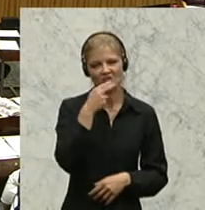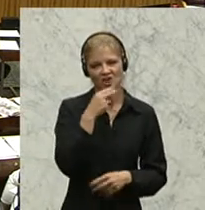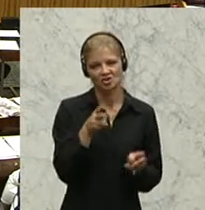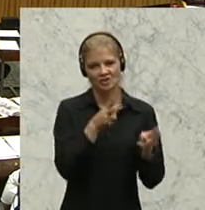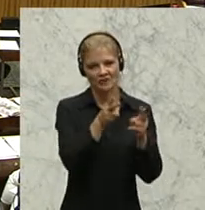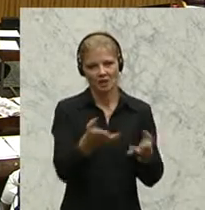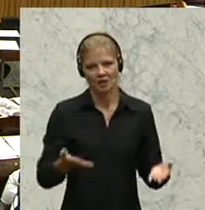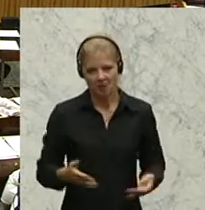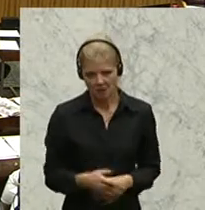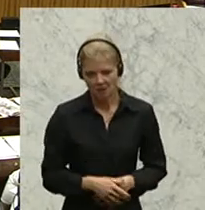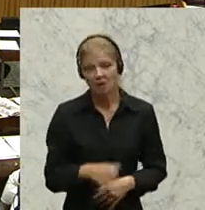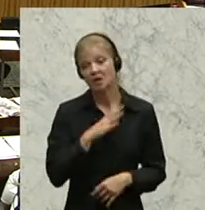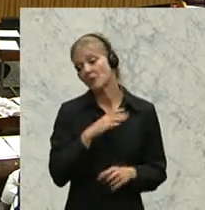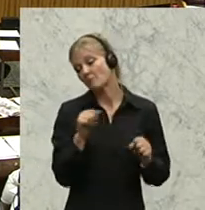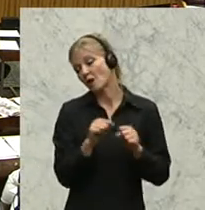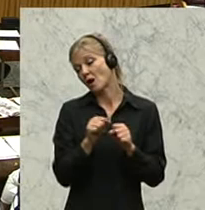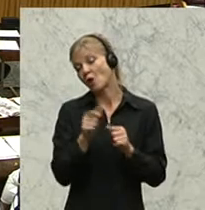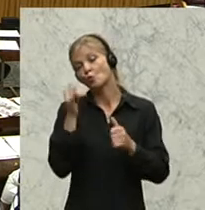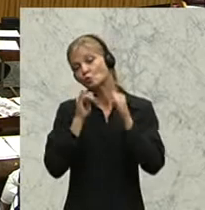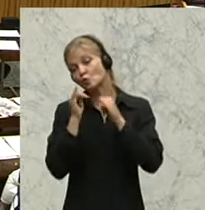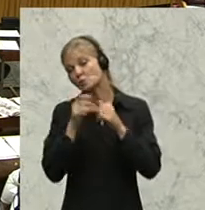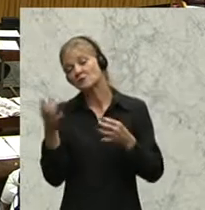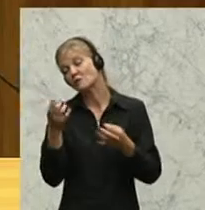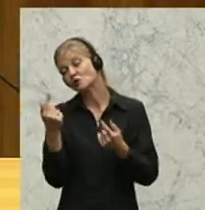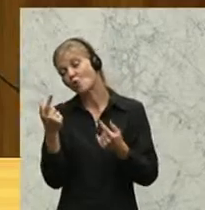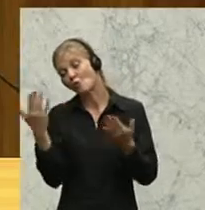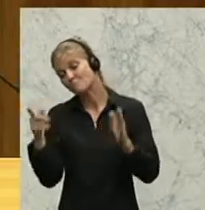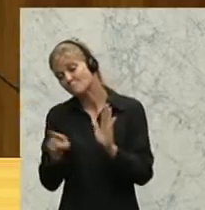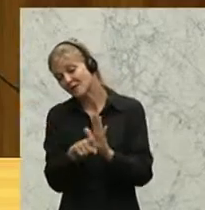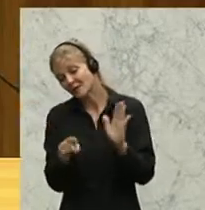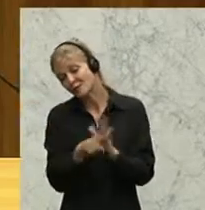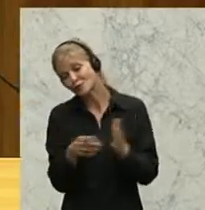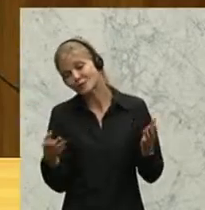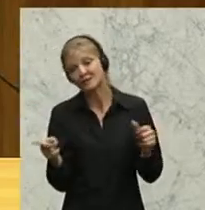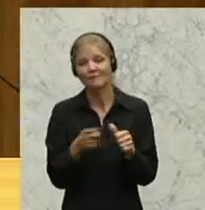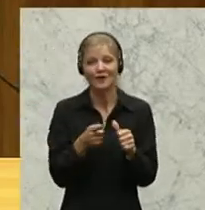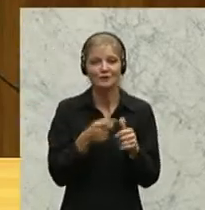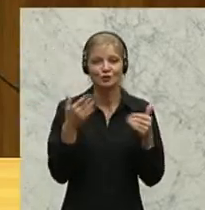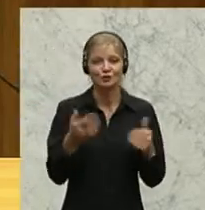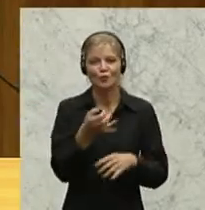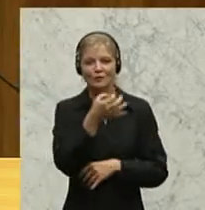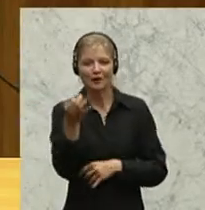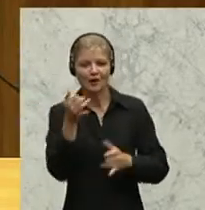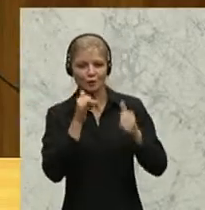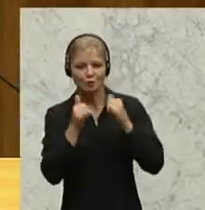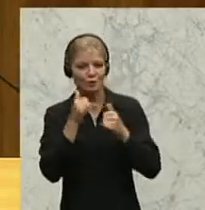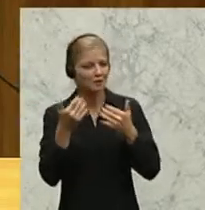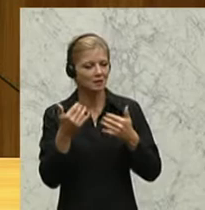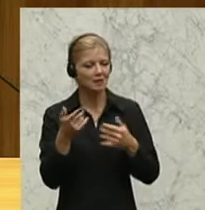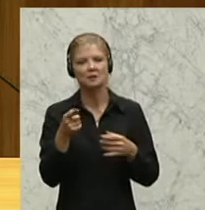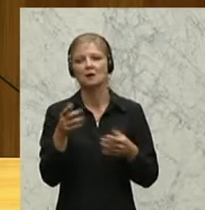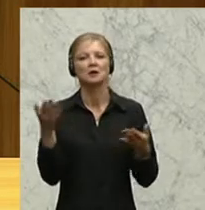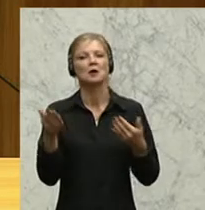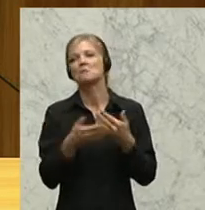Tourismus, welches Minus wird es da geben? Wenn diese sogenannten Tagestouristen, die auf dem Pillersee fahren,